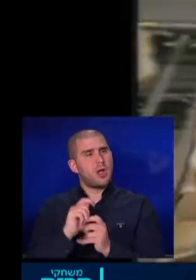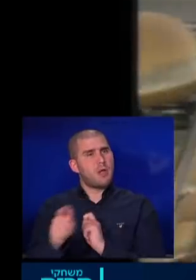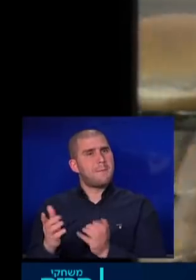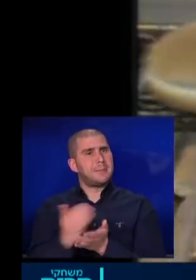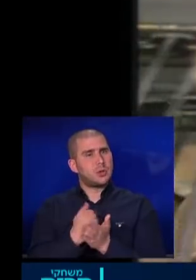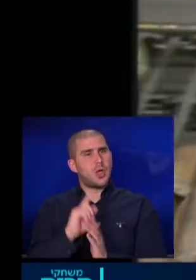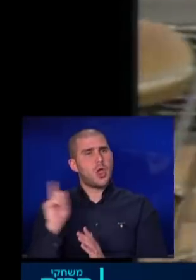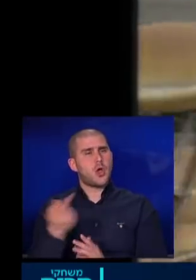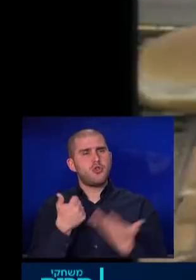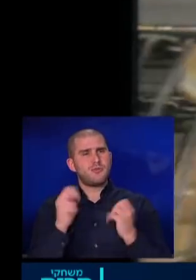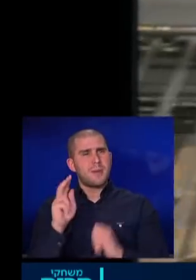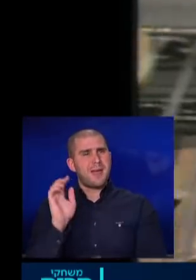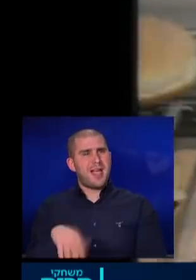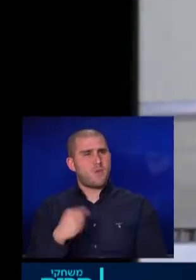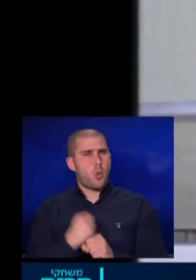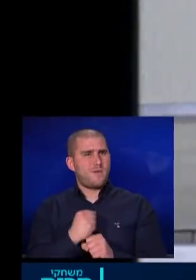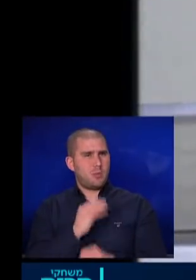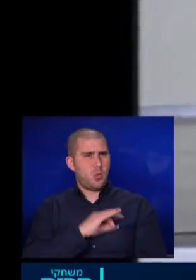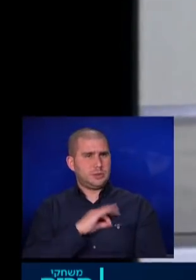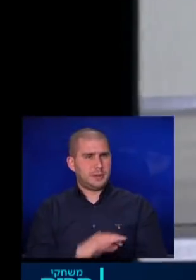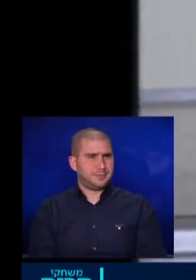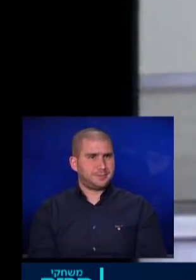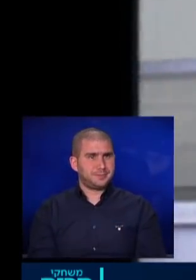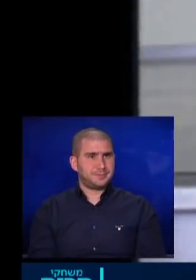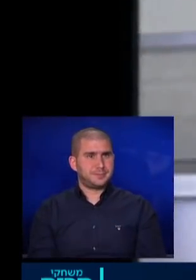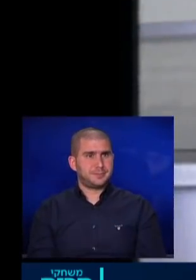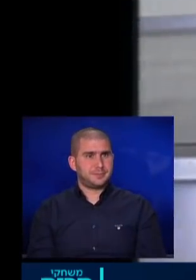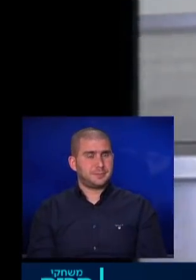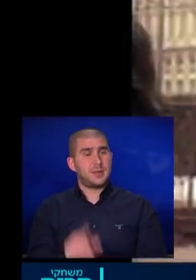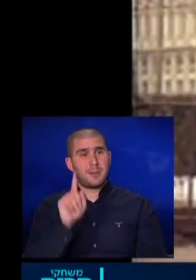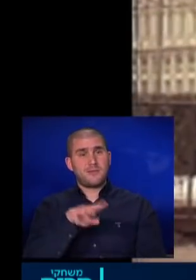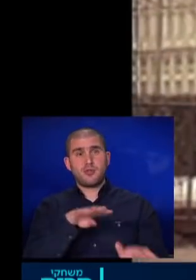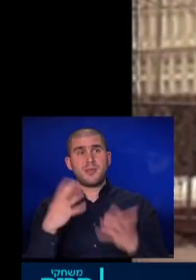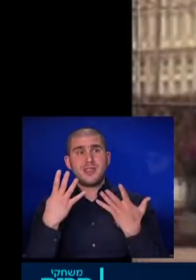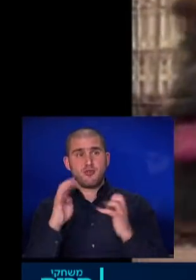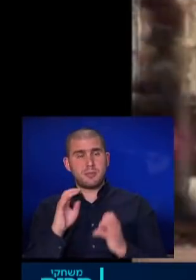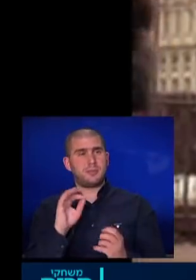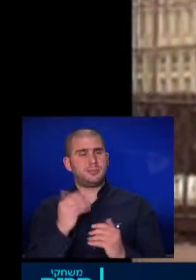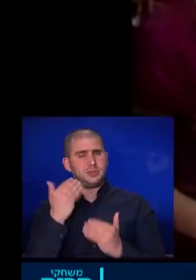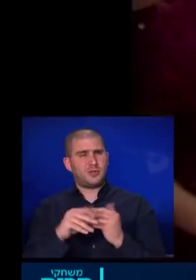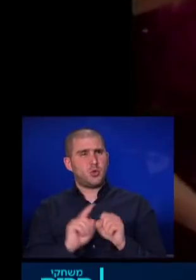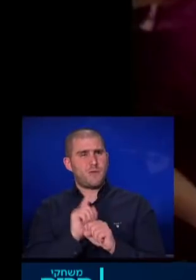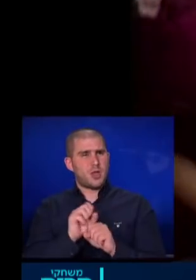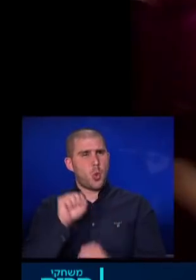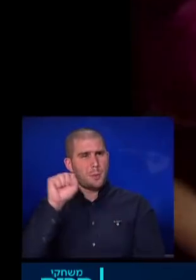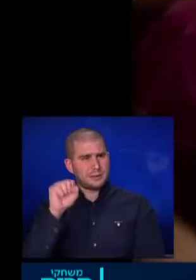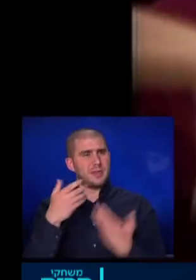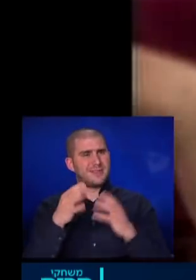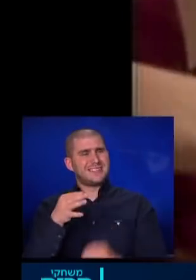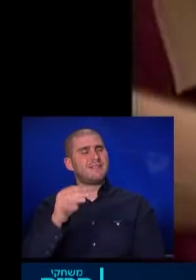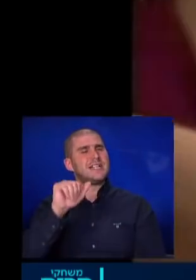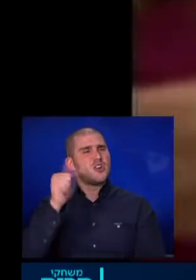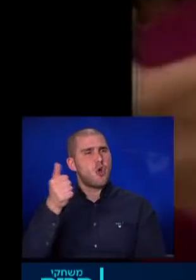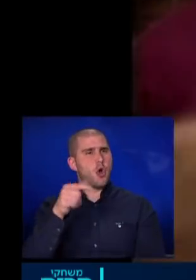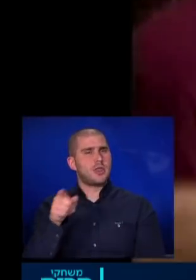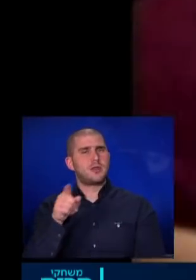הסקורות לכל 62 אלף העובדים ברוסיה ב-1990 בשלהי תקופת הקומוניזם נפתח הסניף הראשון